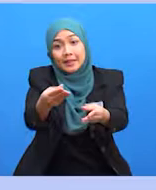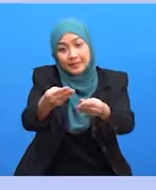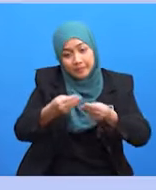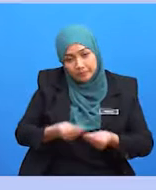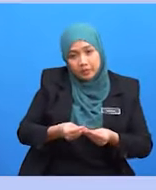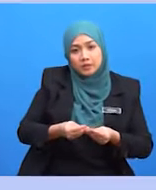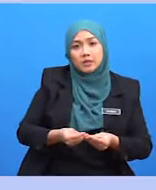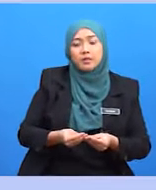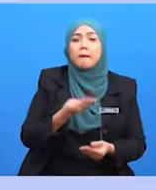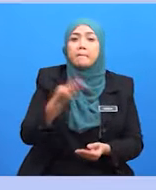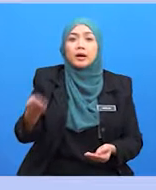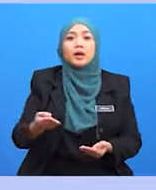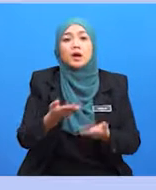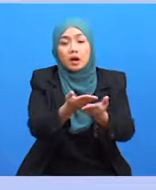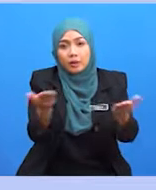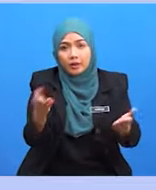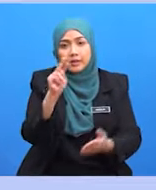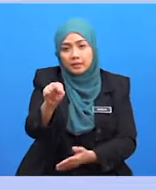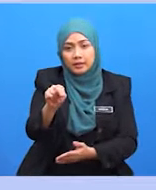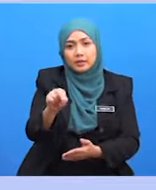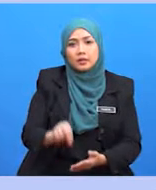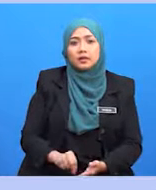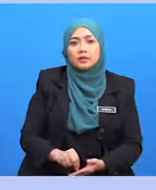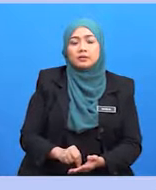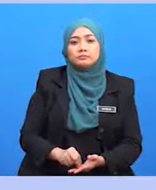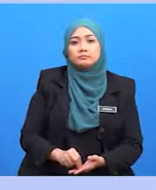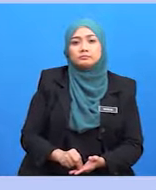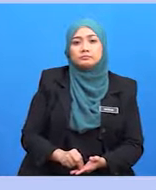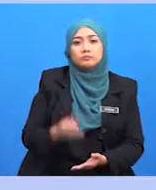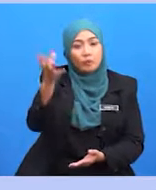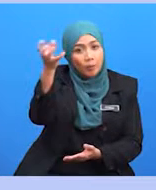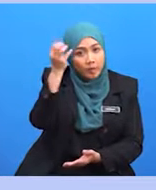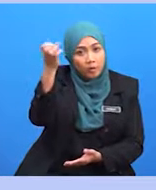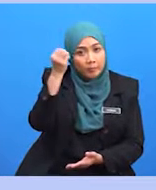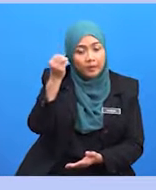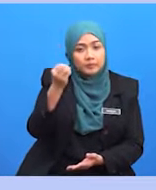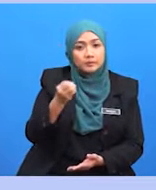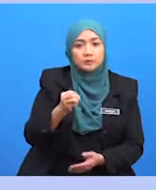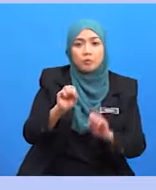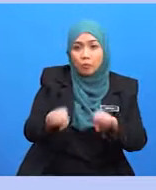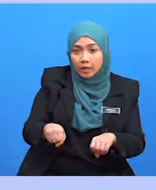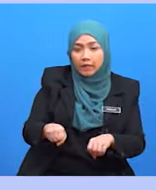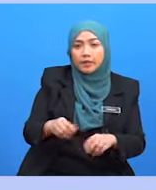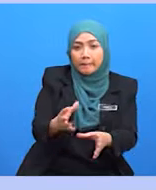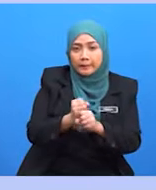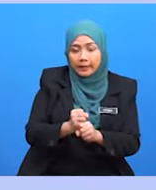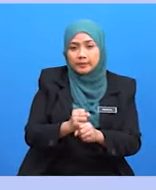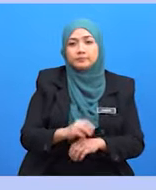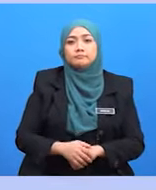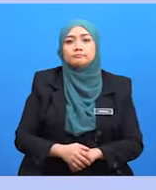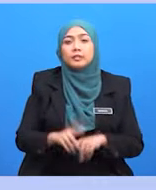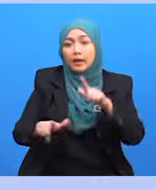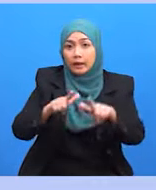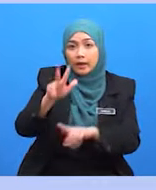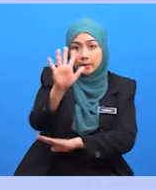Jadi, bersedia untuk terima komen dan maklum balas secara jujur dan terbuka, ya? Langkah